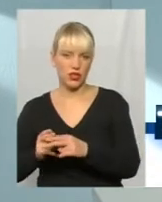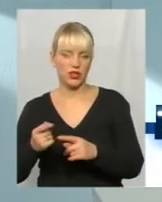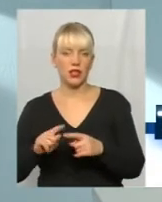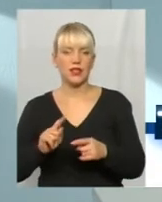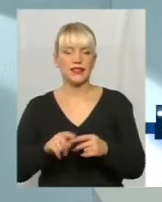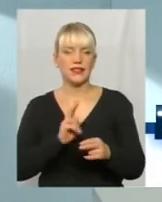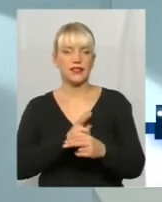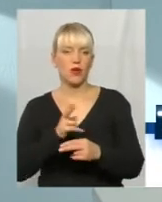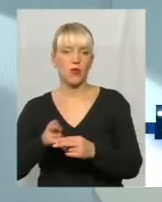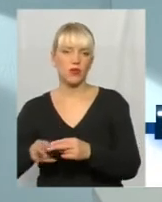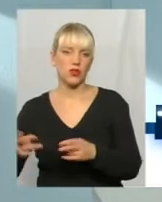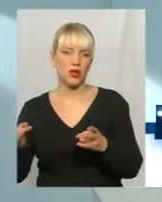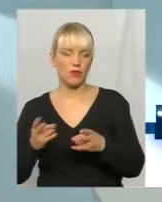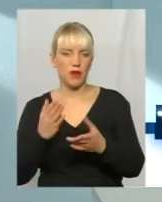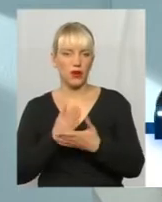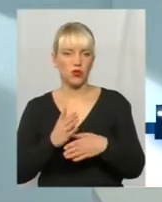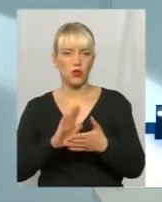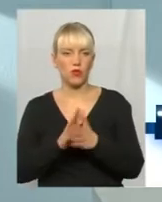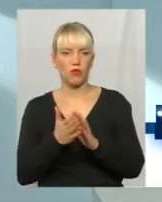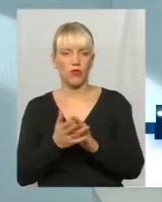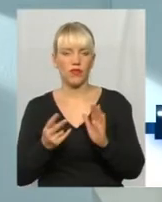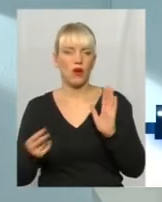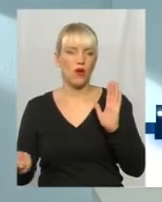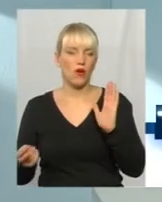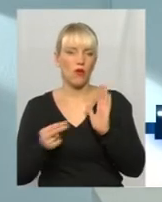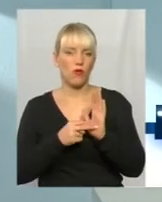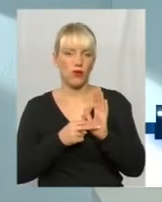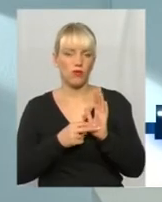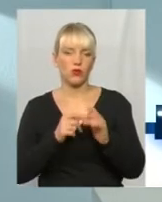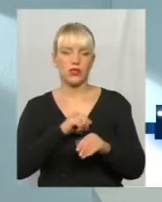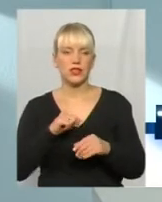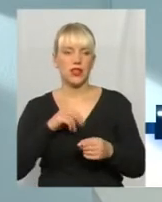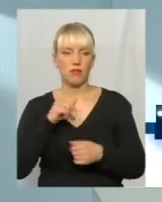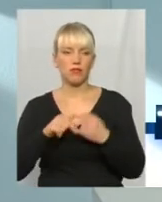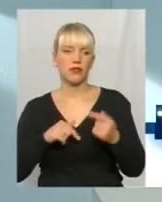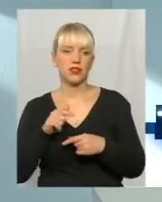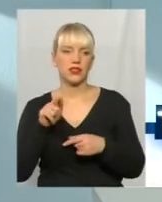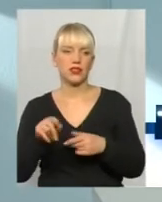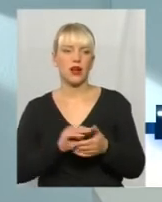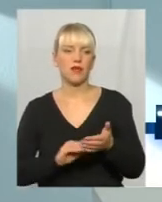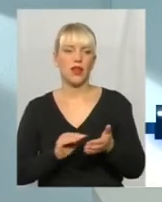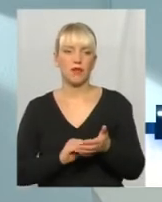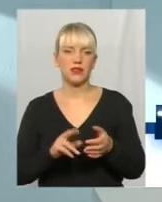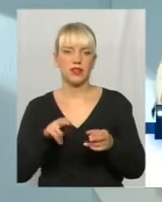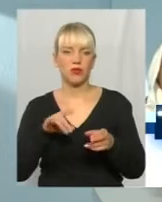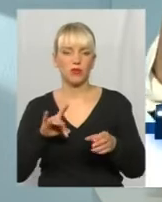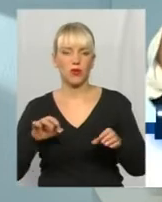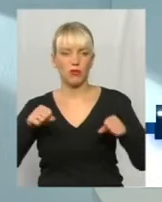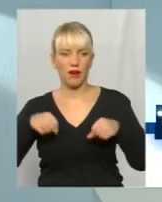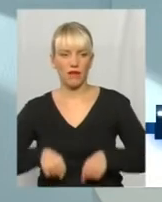запобіжники мають, умовно кажучи, увімкнути сам бізнес. Там написане права